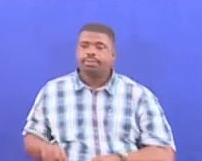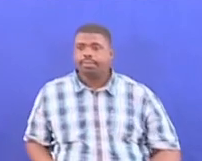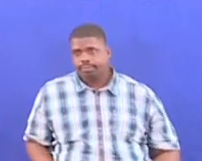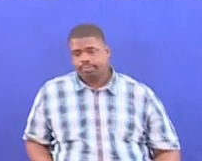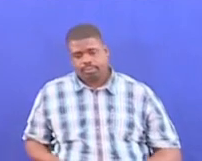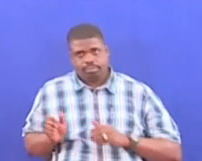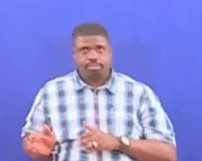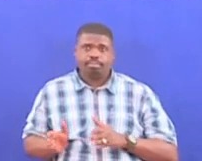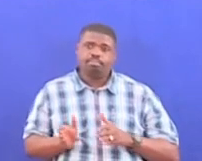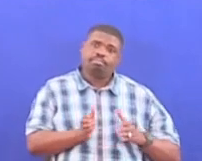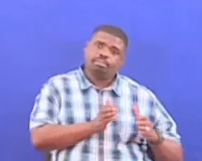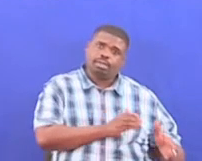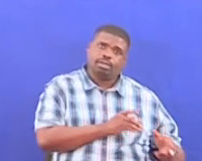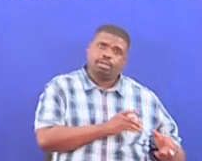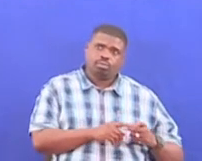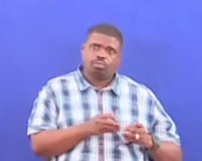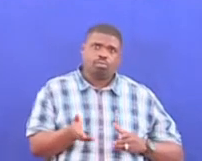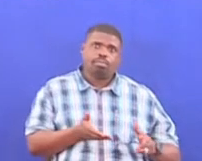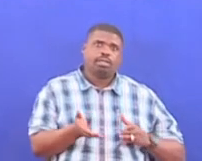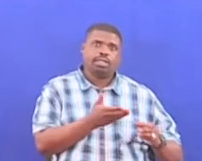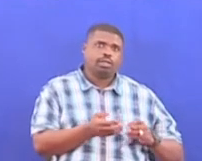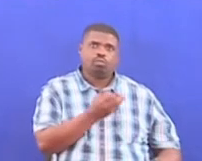Mupango wa maindileo